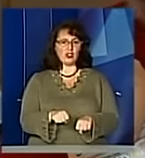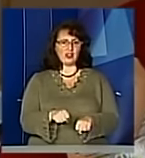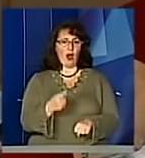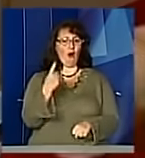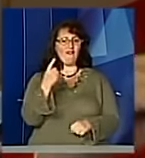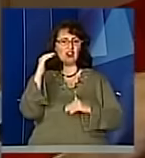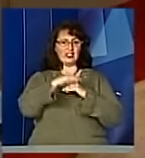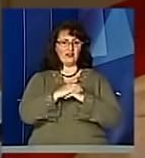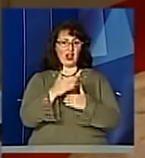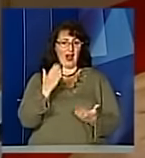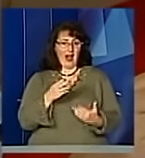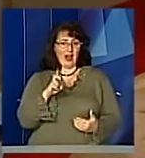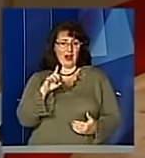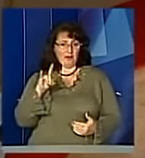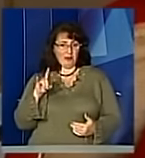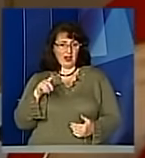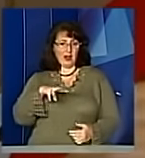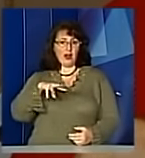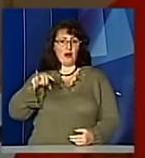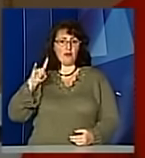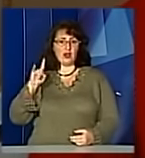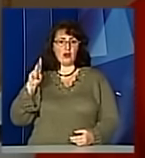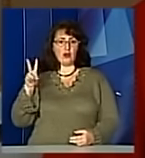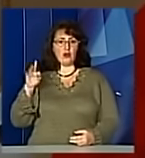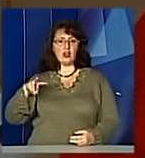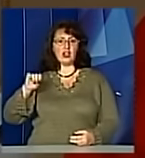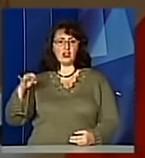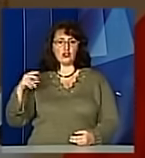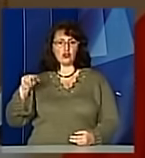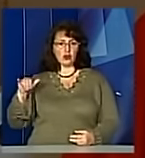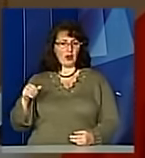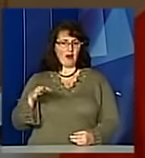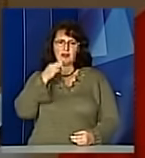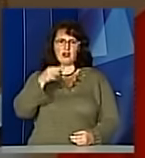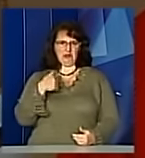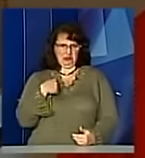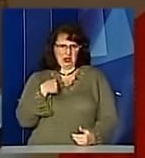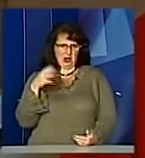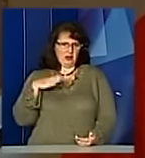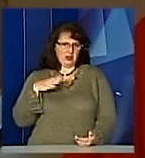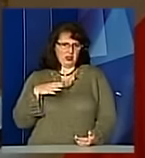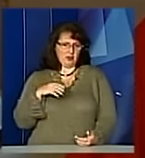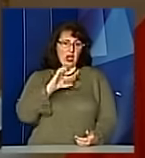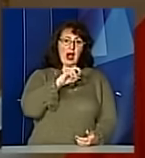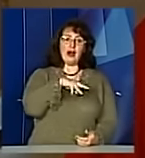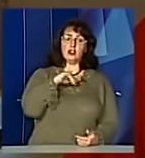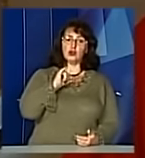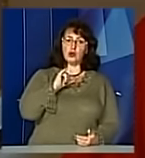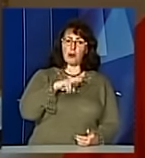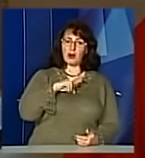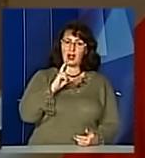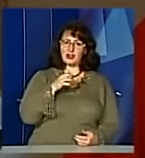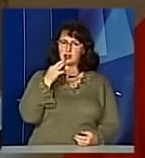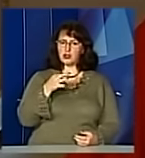вечір. А так би сказав Іван Миколайчук, що це є. А Ступка сказав, що мене мало їм.